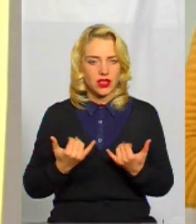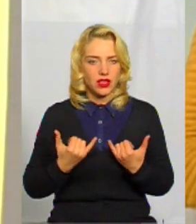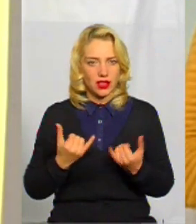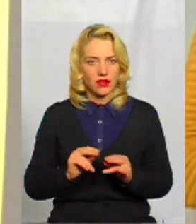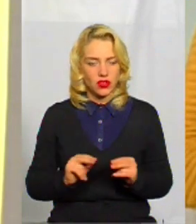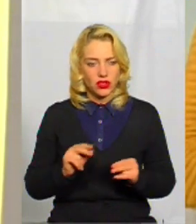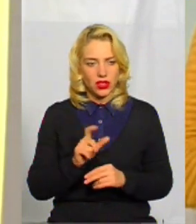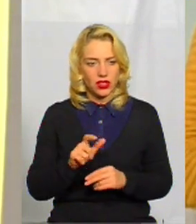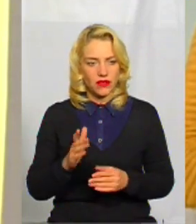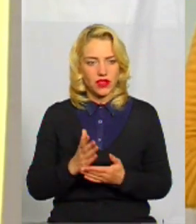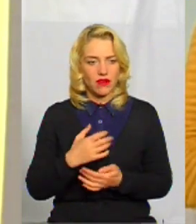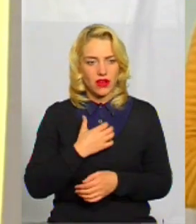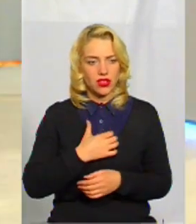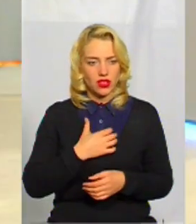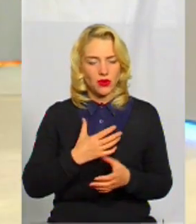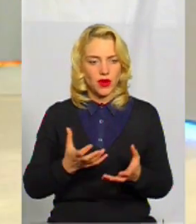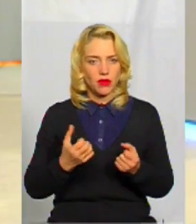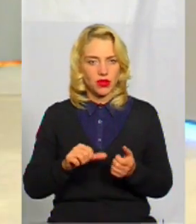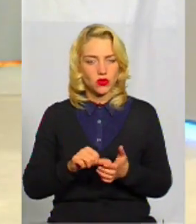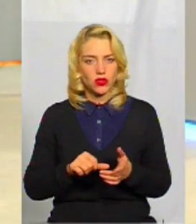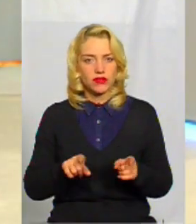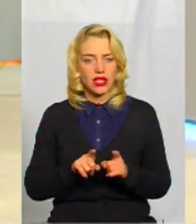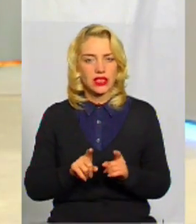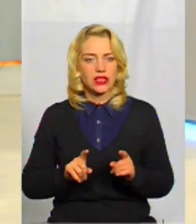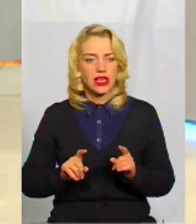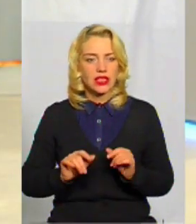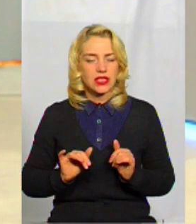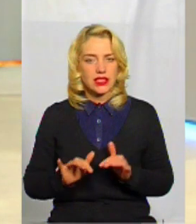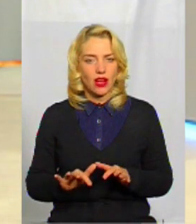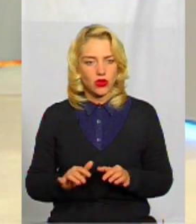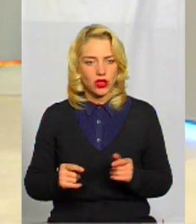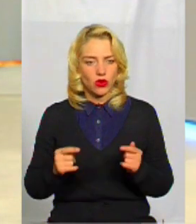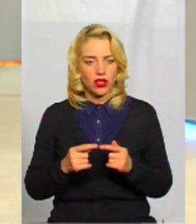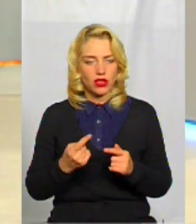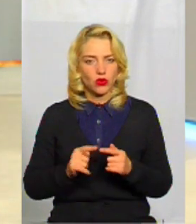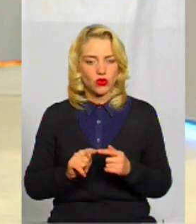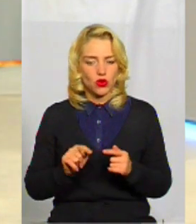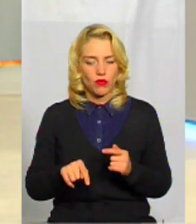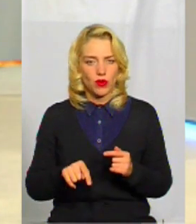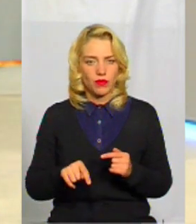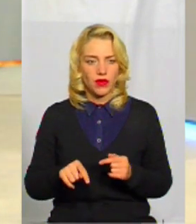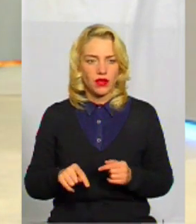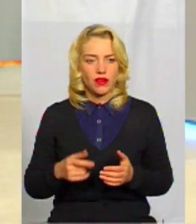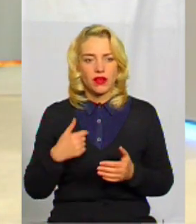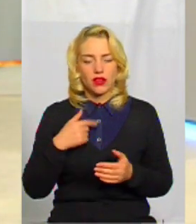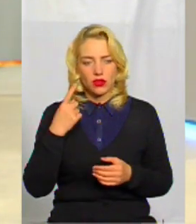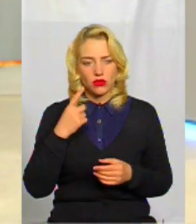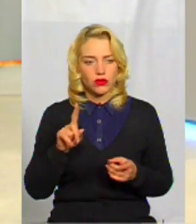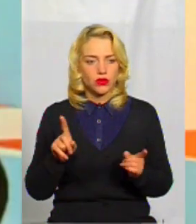важливим приймати участь у подібних заходах? І конкретно у цьому. Ну, напевне, почну з себе.